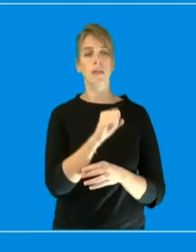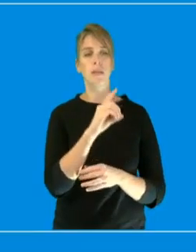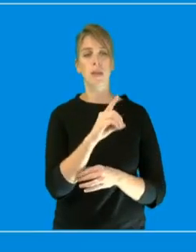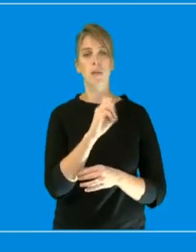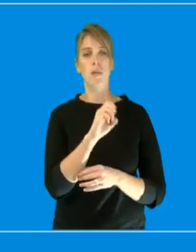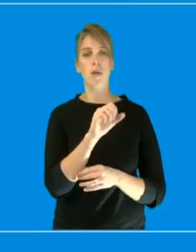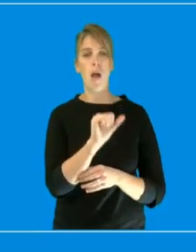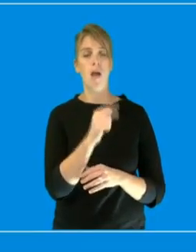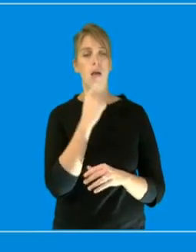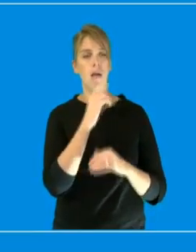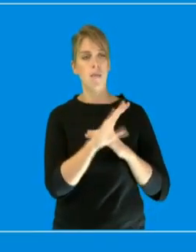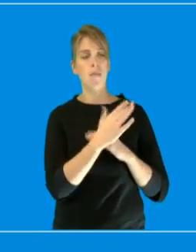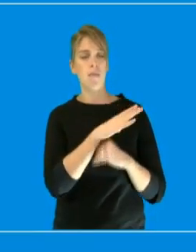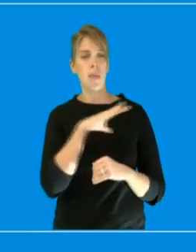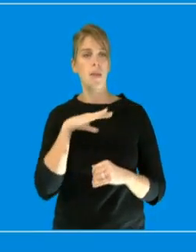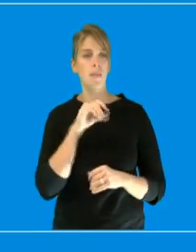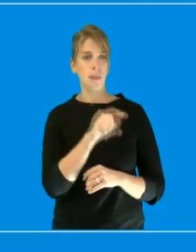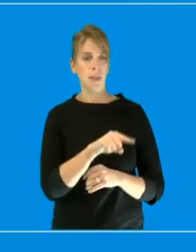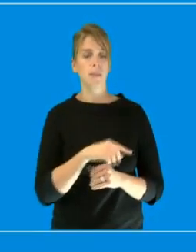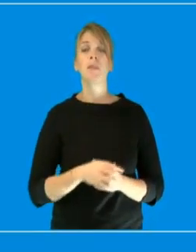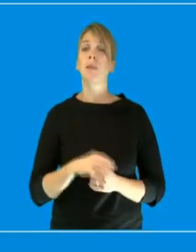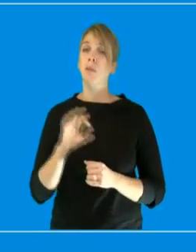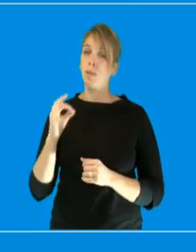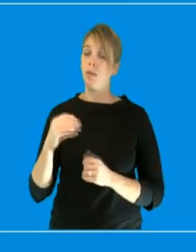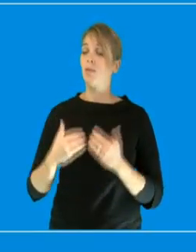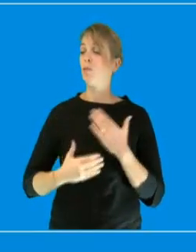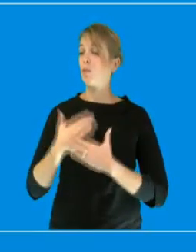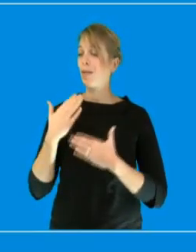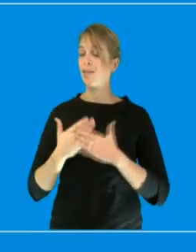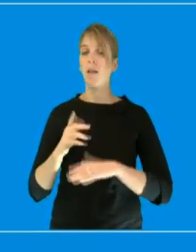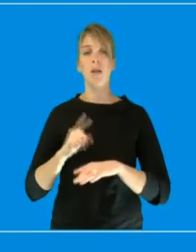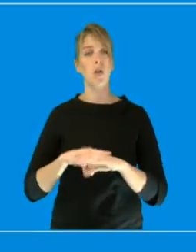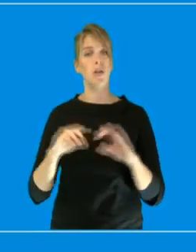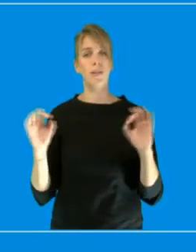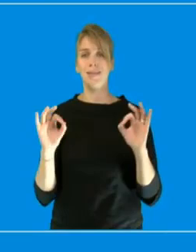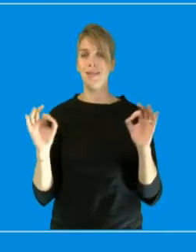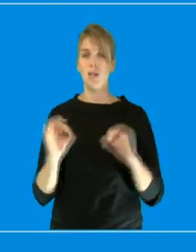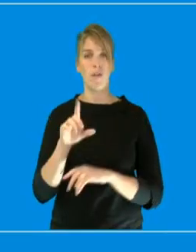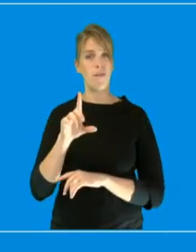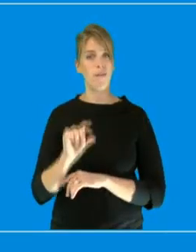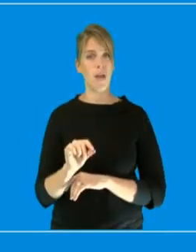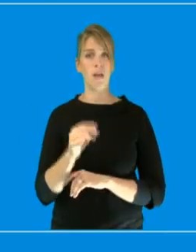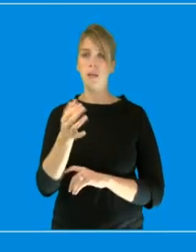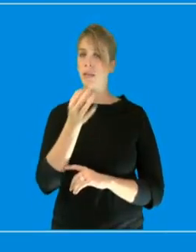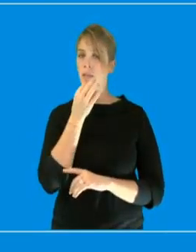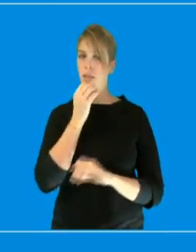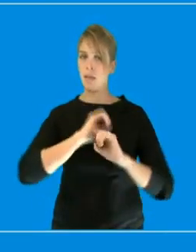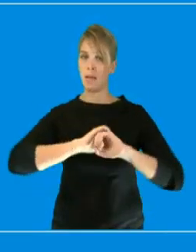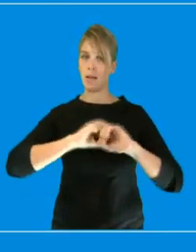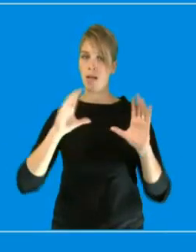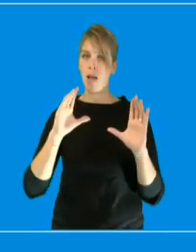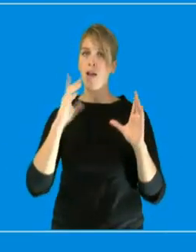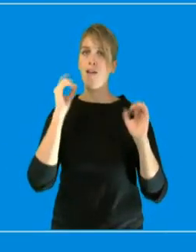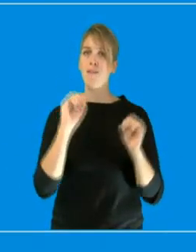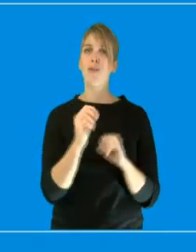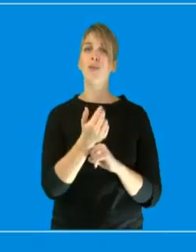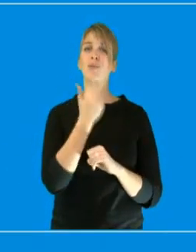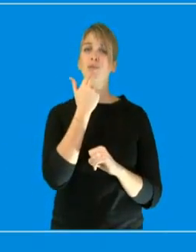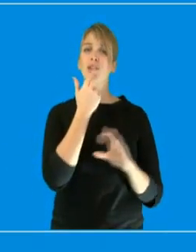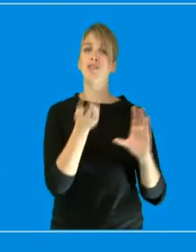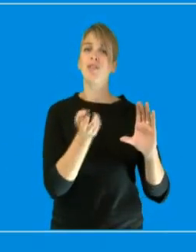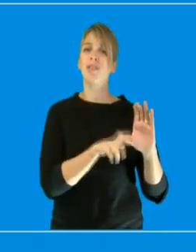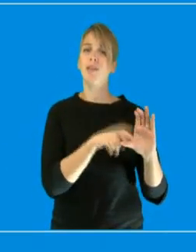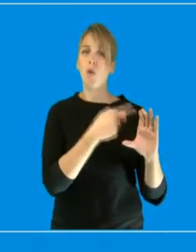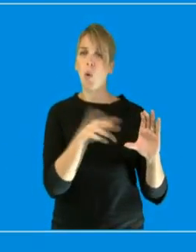Oui, M. le Président, ce matin à 10h20, exactement, vous avez dit vouloir remettre l'usager au cœur du service TER.